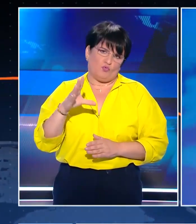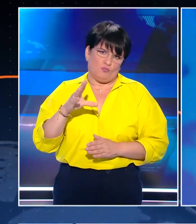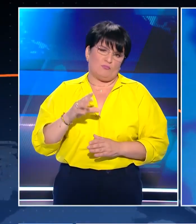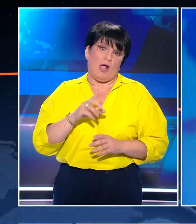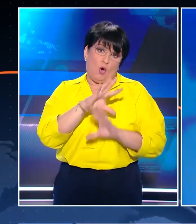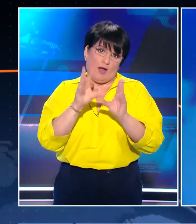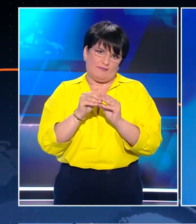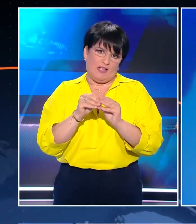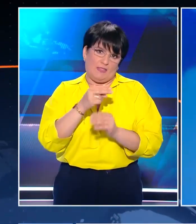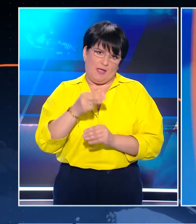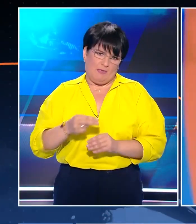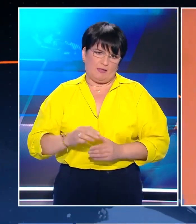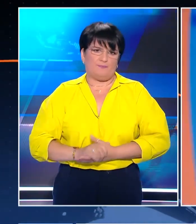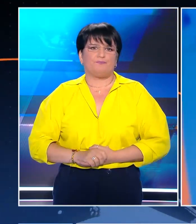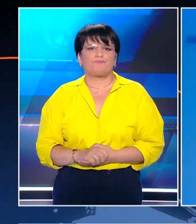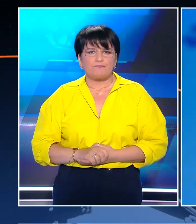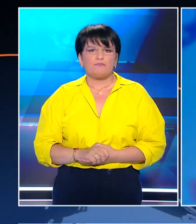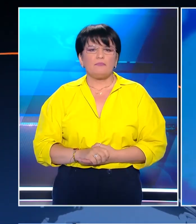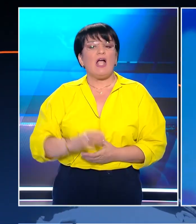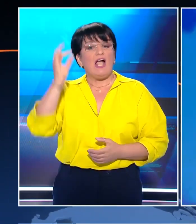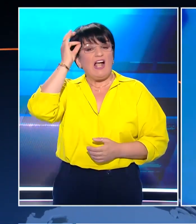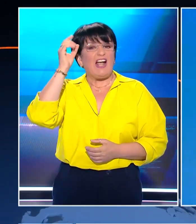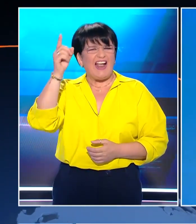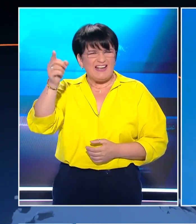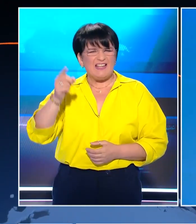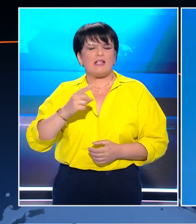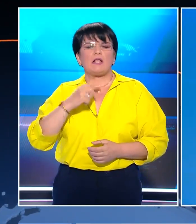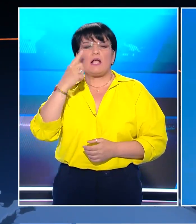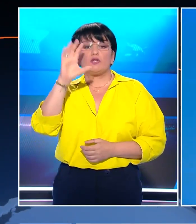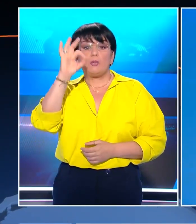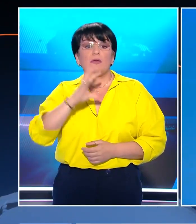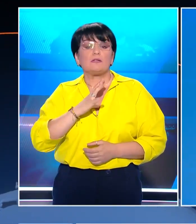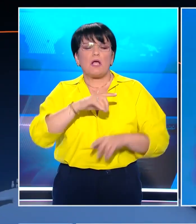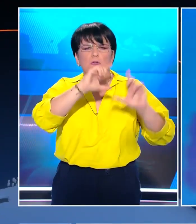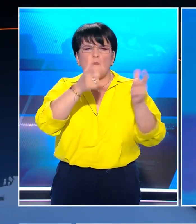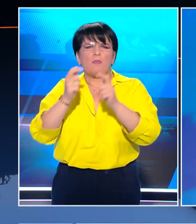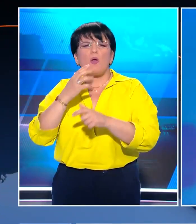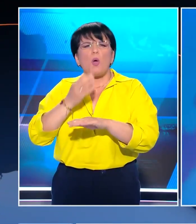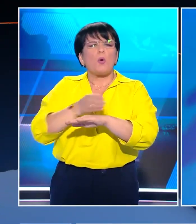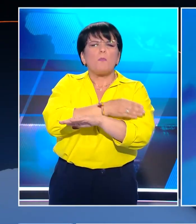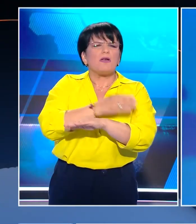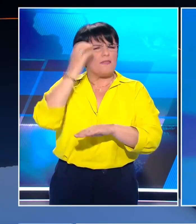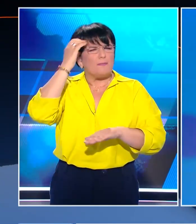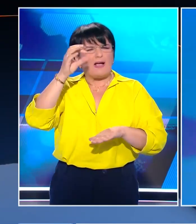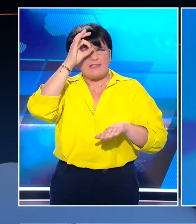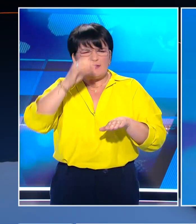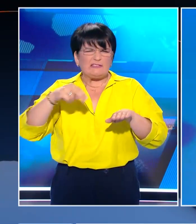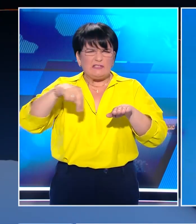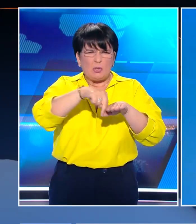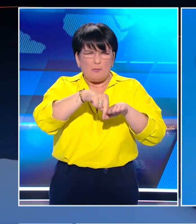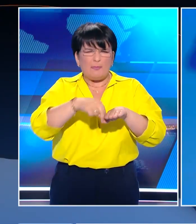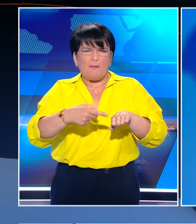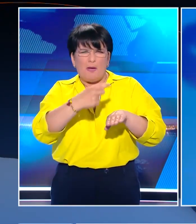Ακόμη μια νύχτα χάους στη Γαλλία, με 150 συλλήψεις στον απόϊχο του θανάτου του 17χρονου. Δημαρχία, σχολεία και